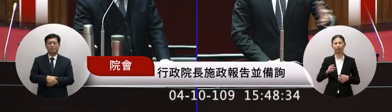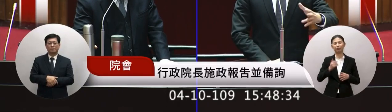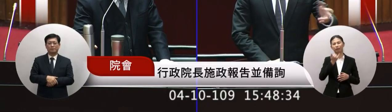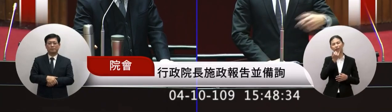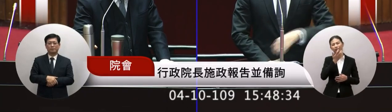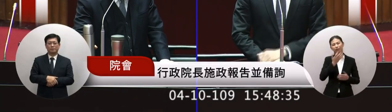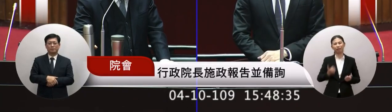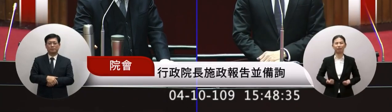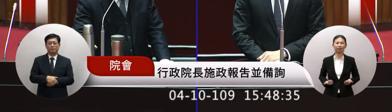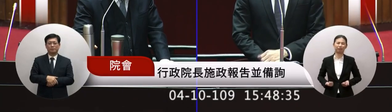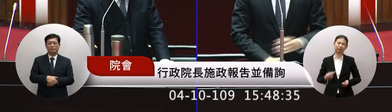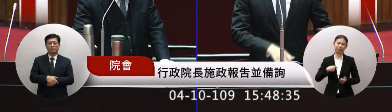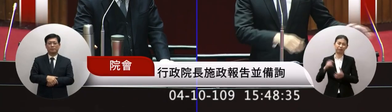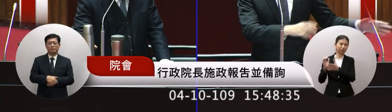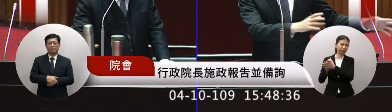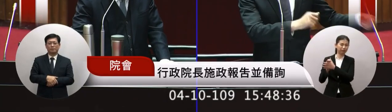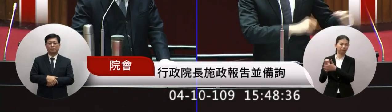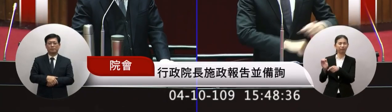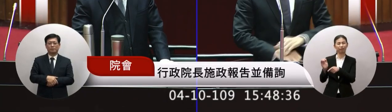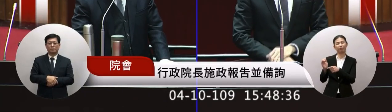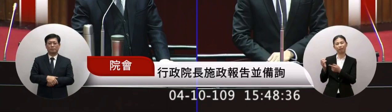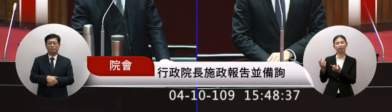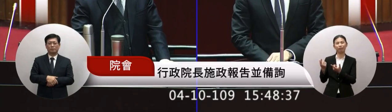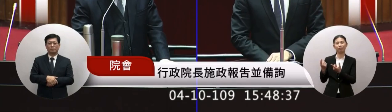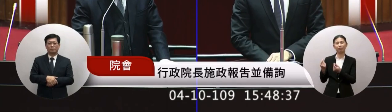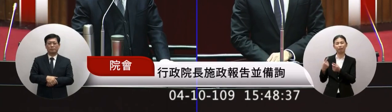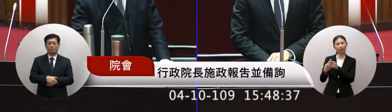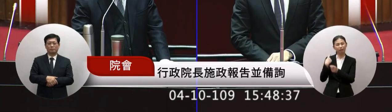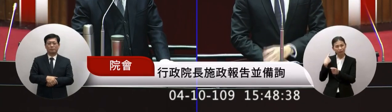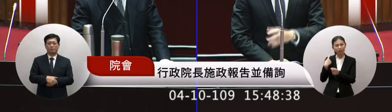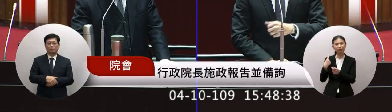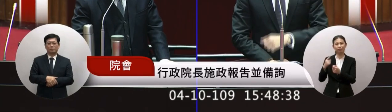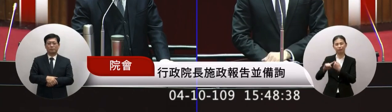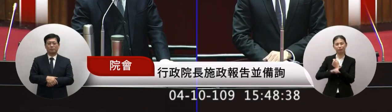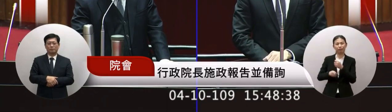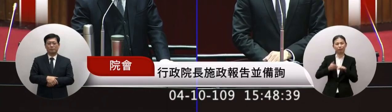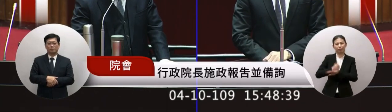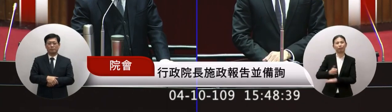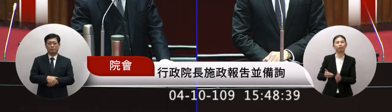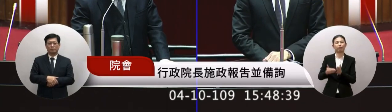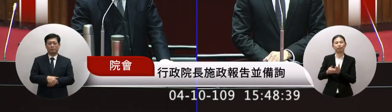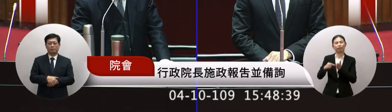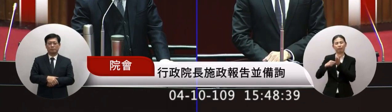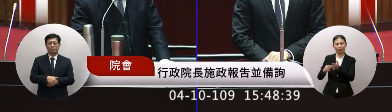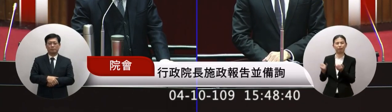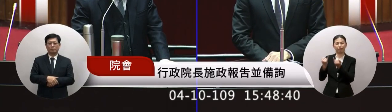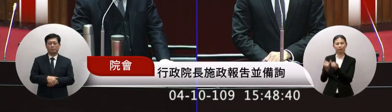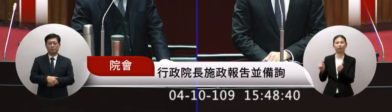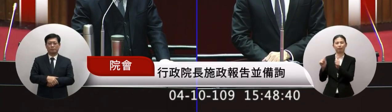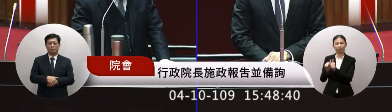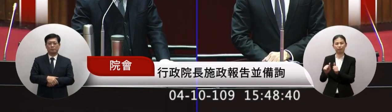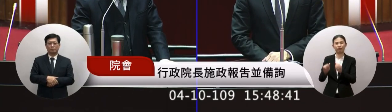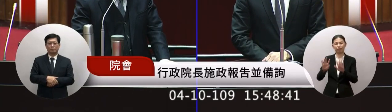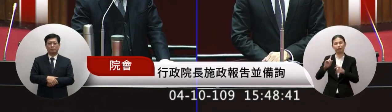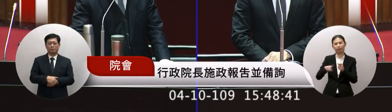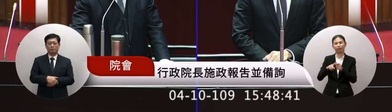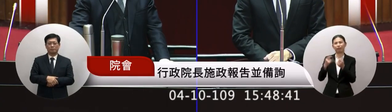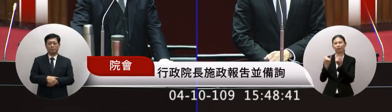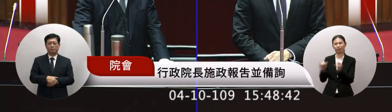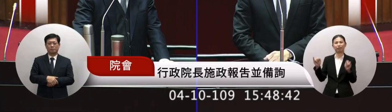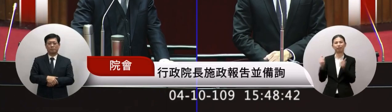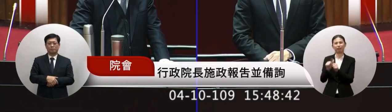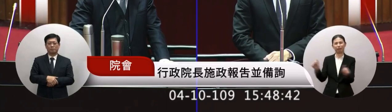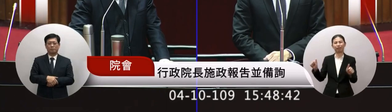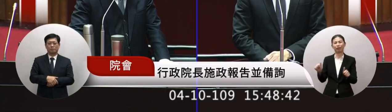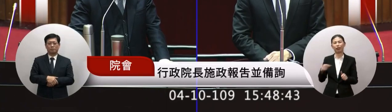我自己朋友有也是幾年通過後結婚然後今年也離婚我就